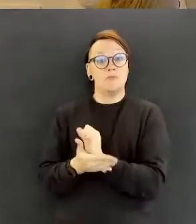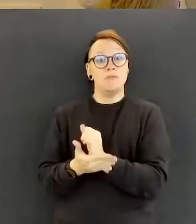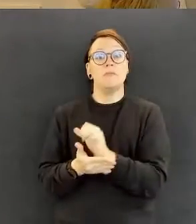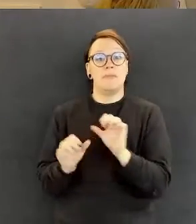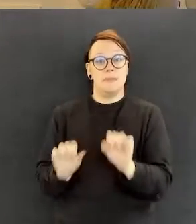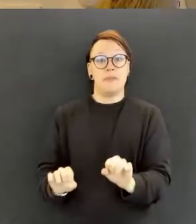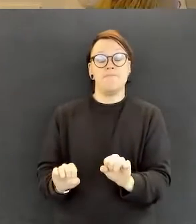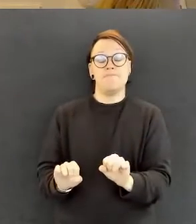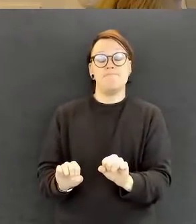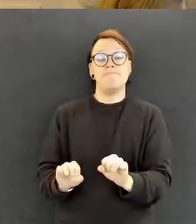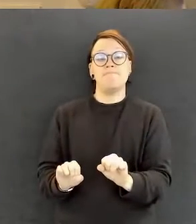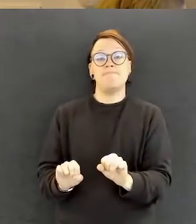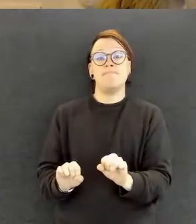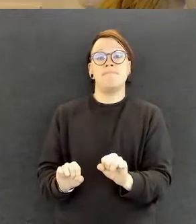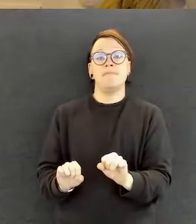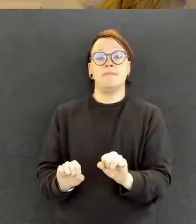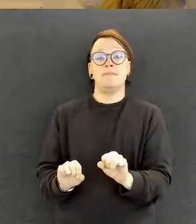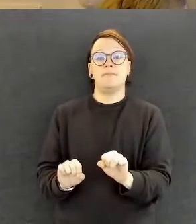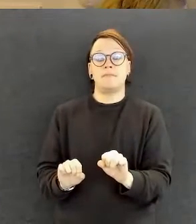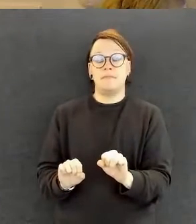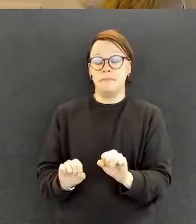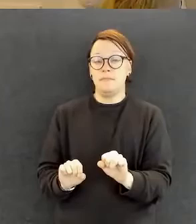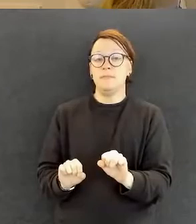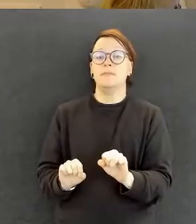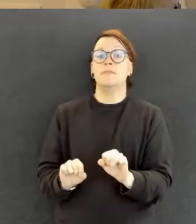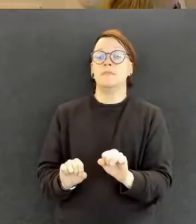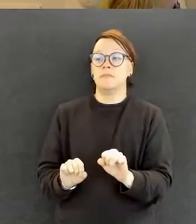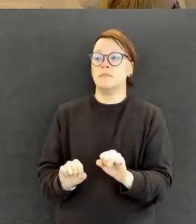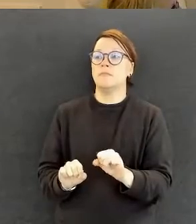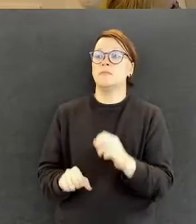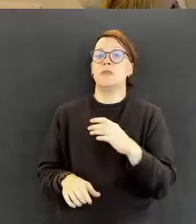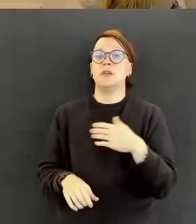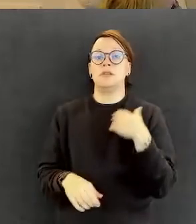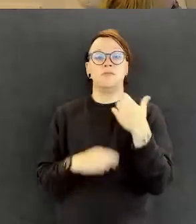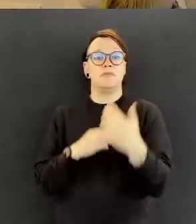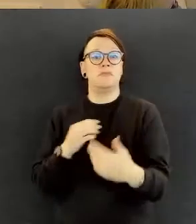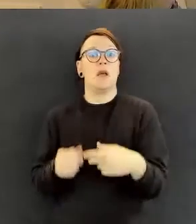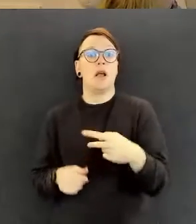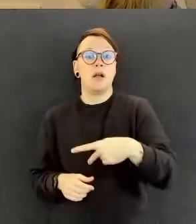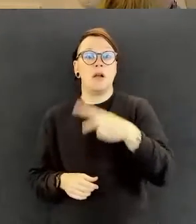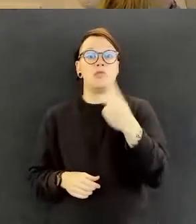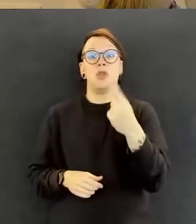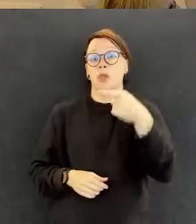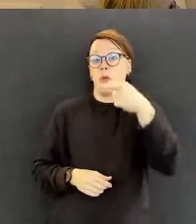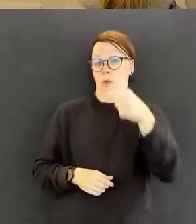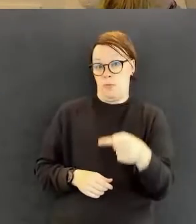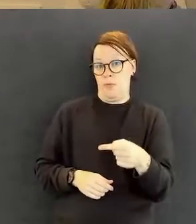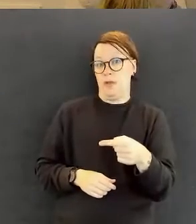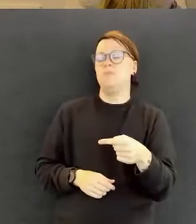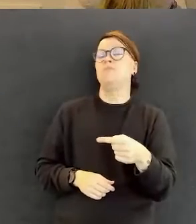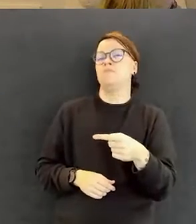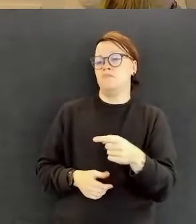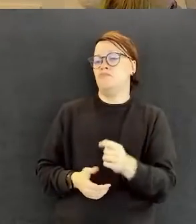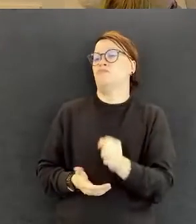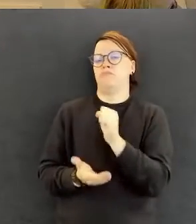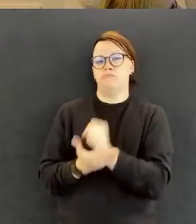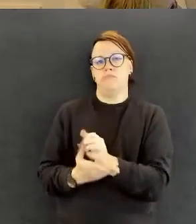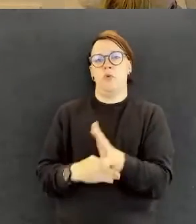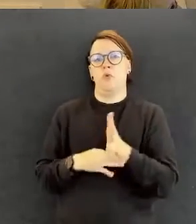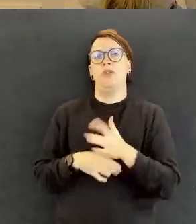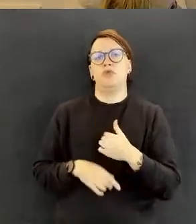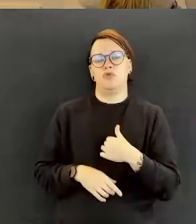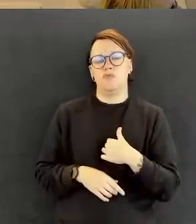sitten sitä kautta niin 2010 vuonna ryhdyin sitten yrittäjäksi.